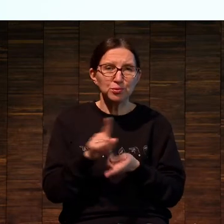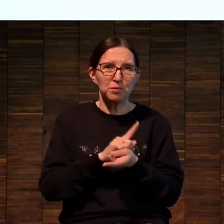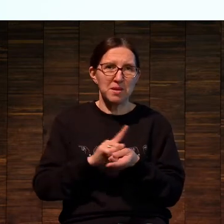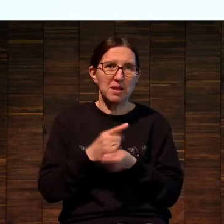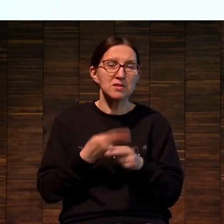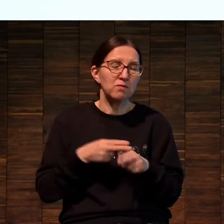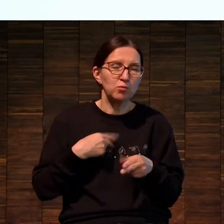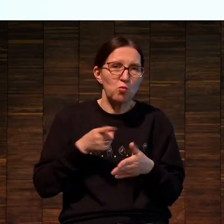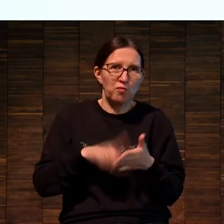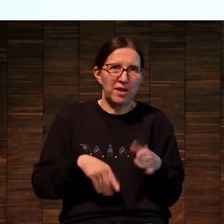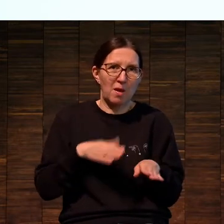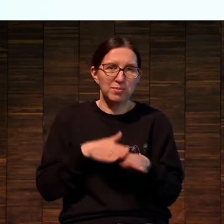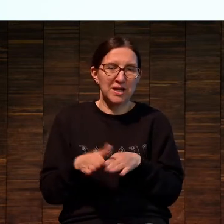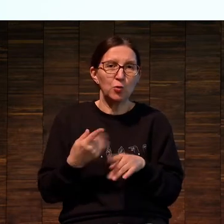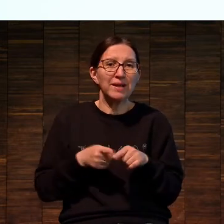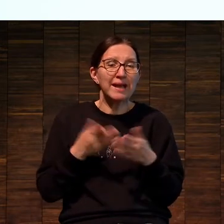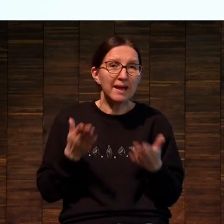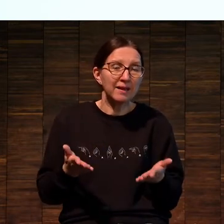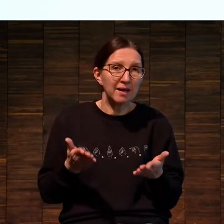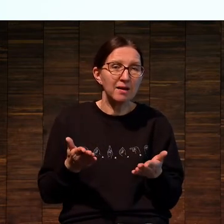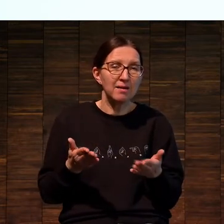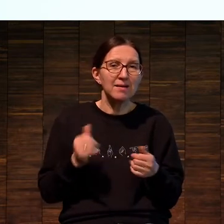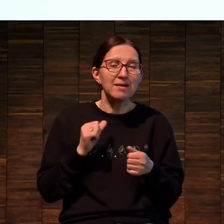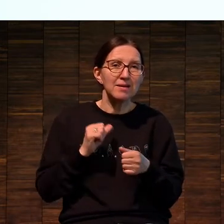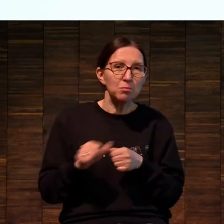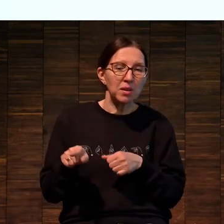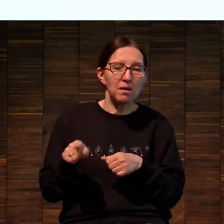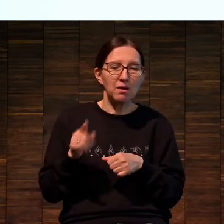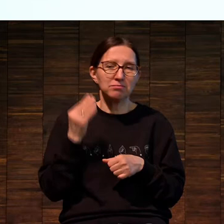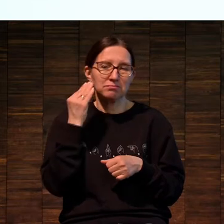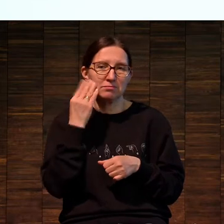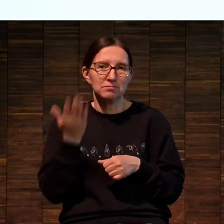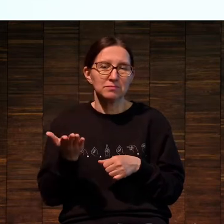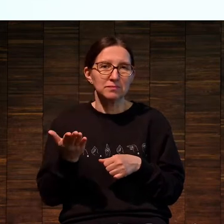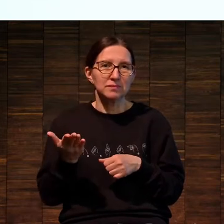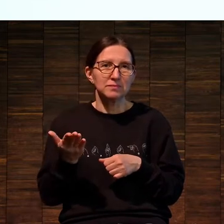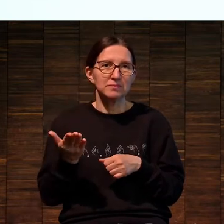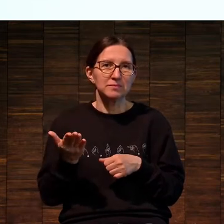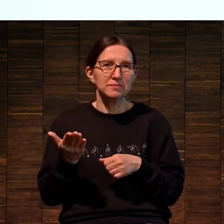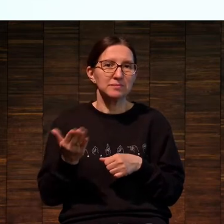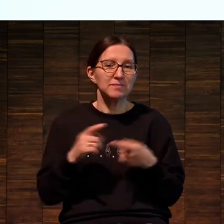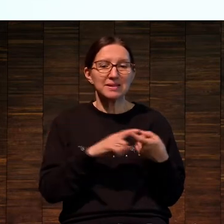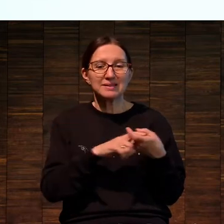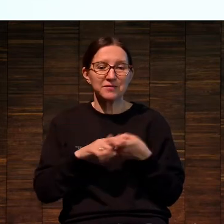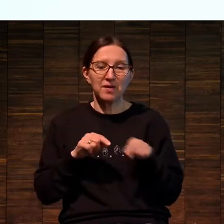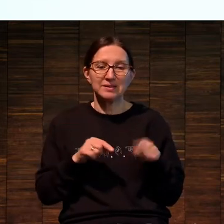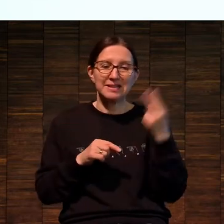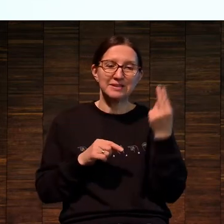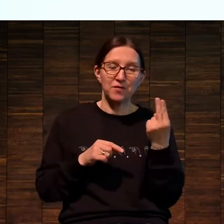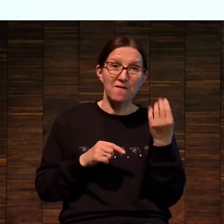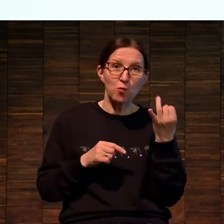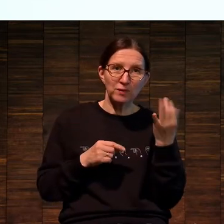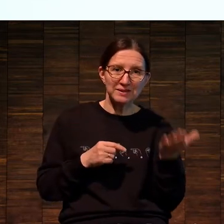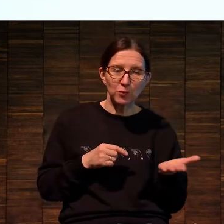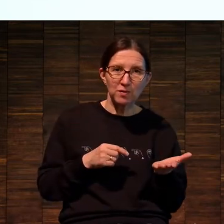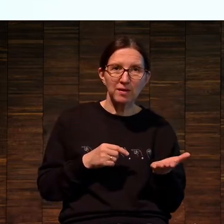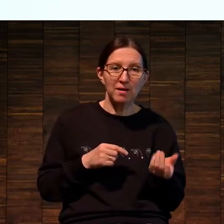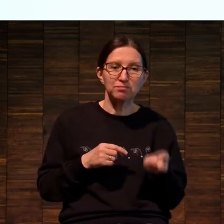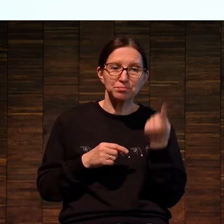Я в этом абсолютно уверен. И вот это вот смыкание с цифровой историей,